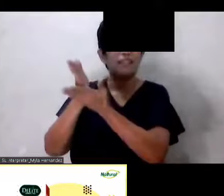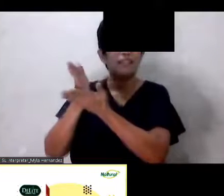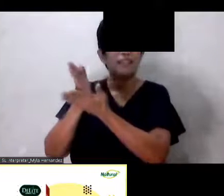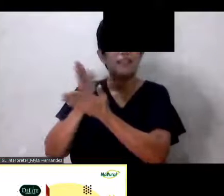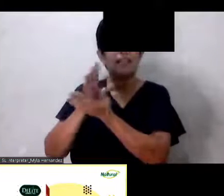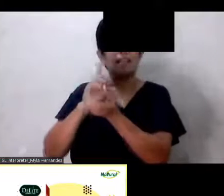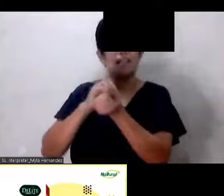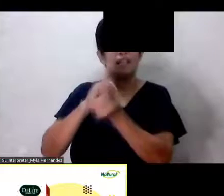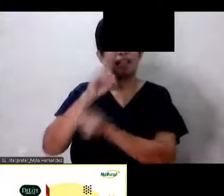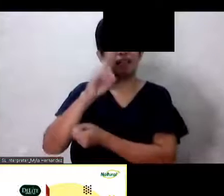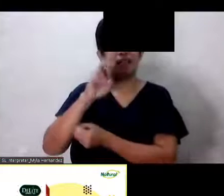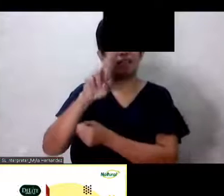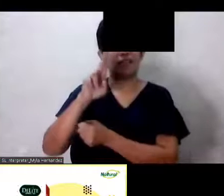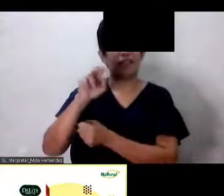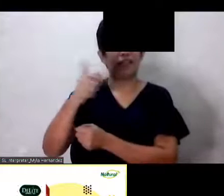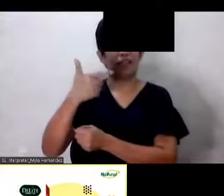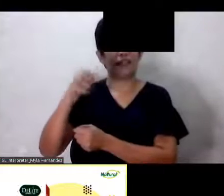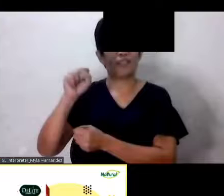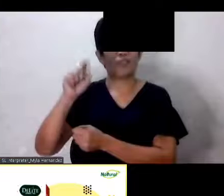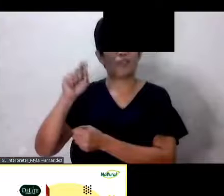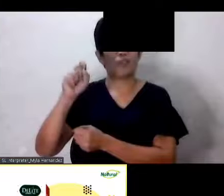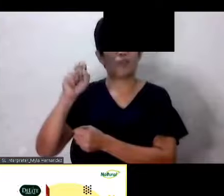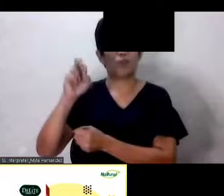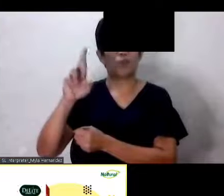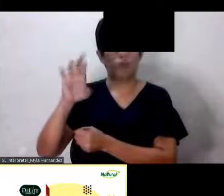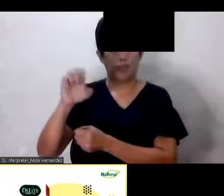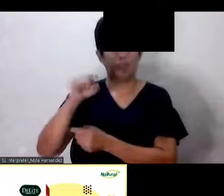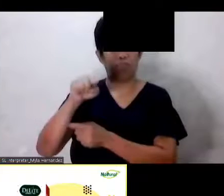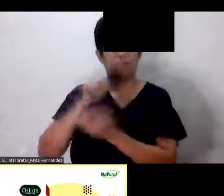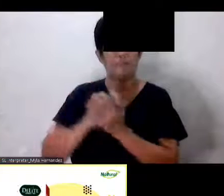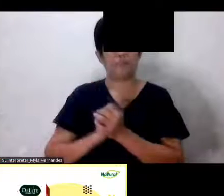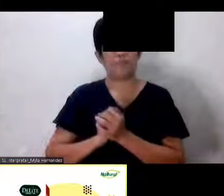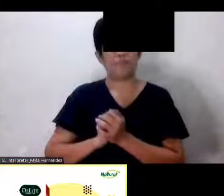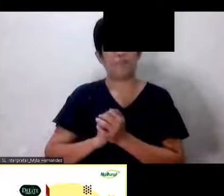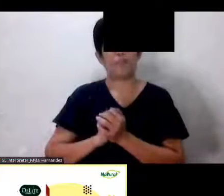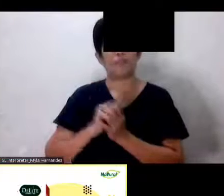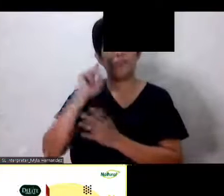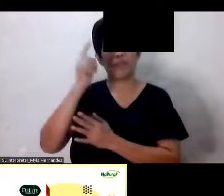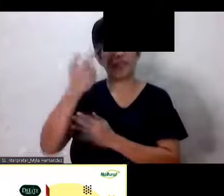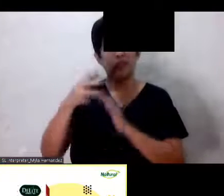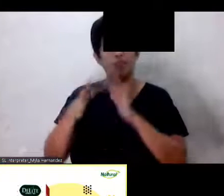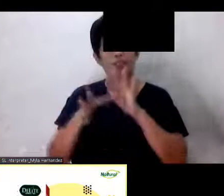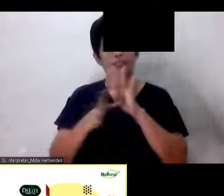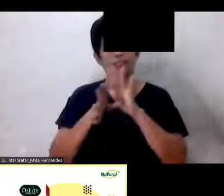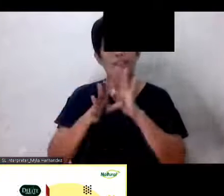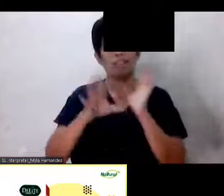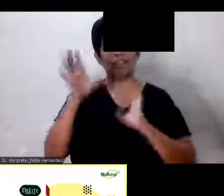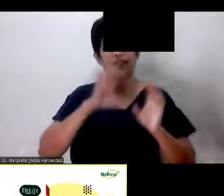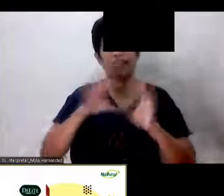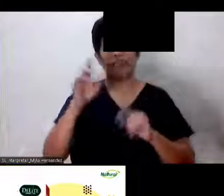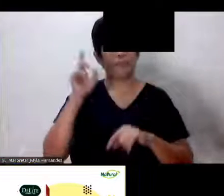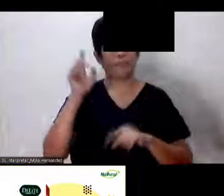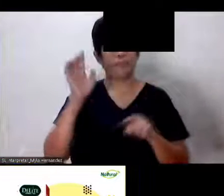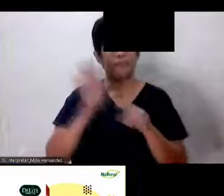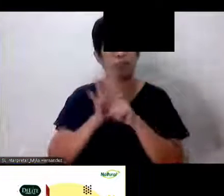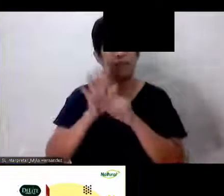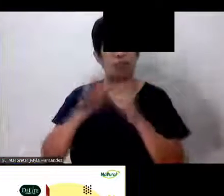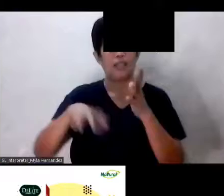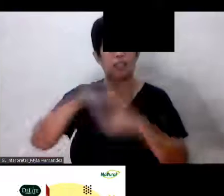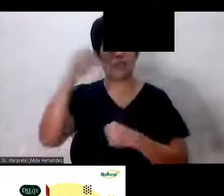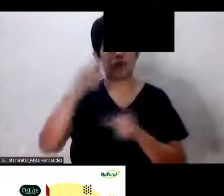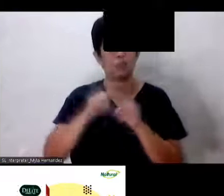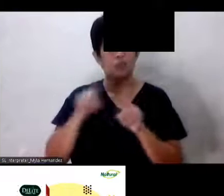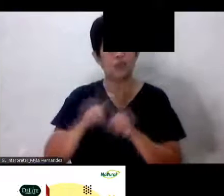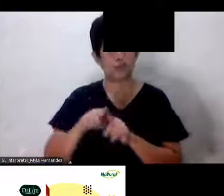Tapos may QR code pa May gagawin pa Hindi nila First of all Yung senior citizen Hindi makalabas Okay Yeah Tapos nanggigigil